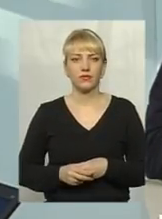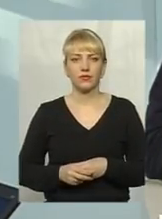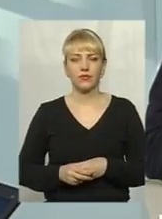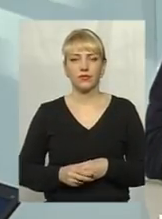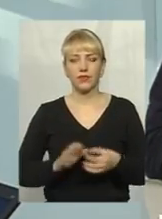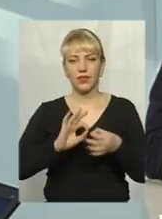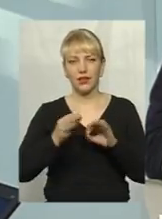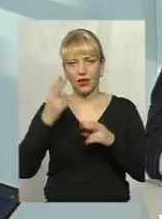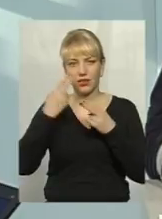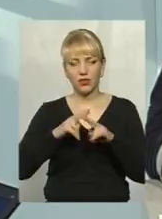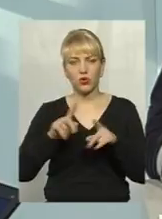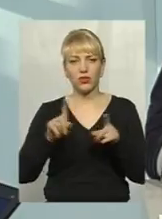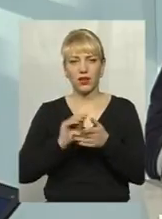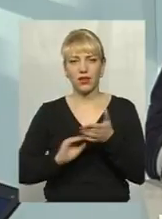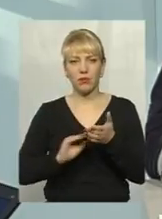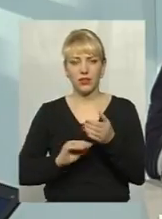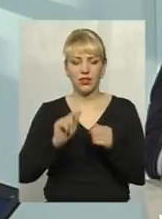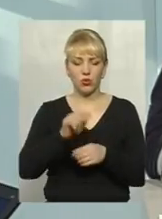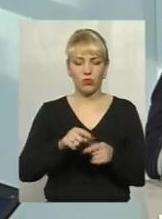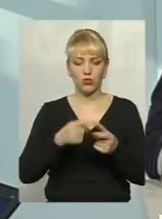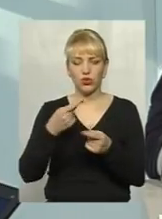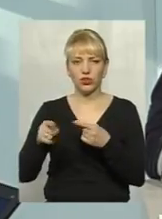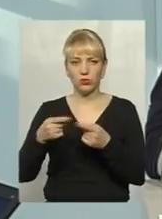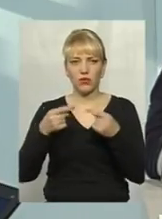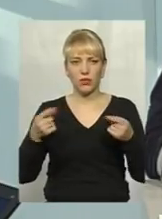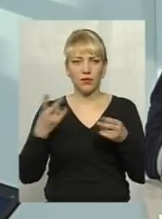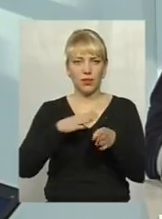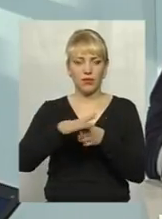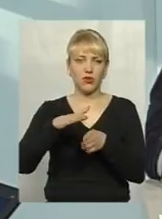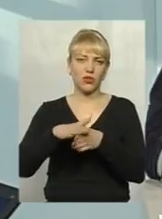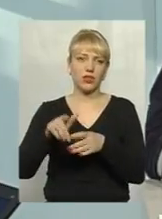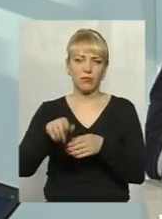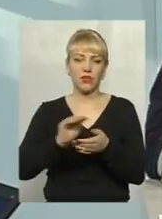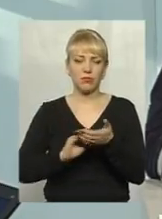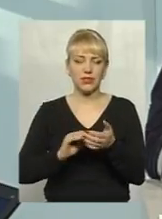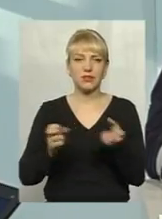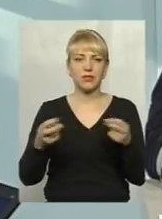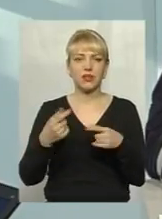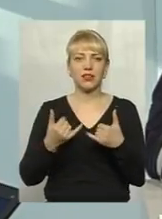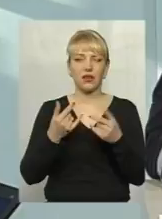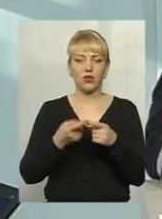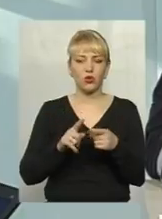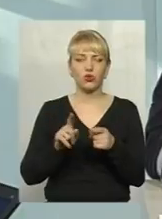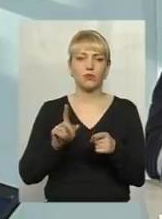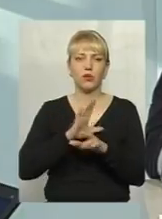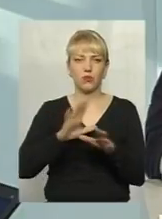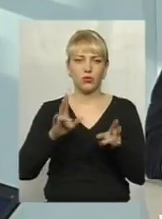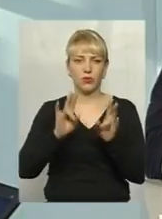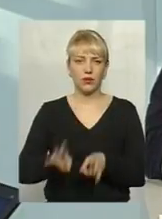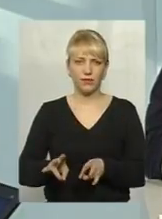Детальна інструкція, яка написана на тому чи іншому виробі, треба її дотримуватися. Вона спеціально там написана для того, щоб убезпечити вас від біди.